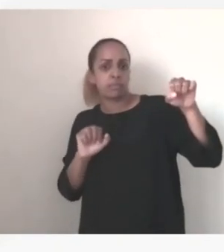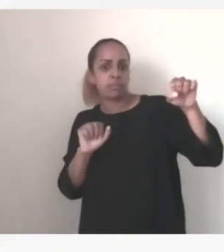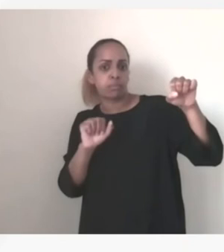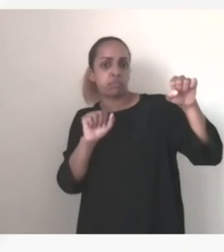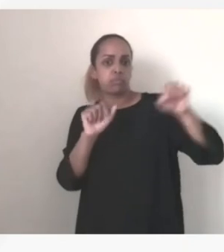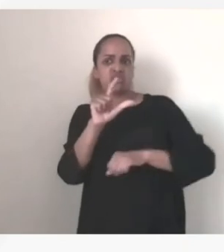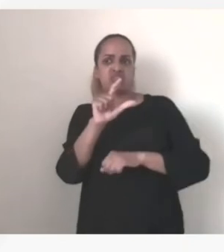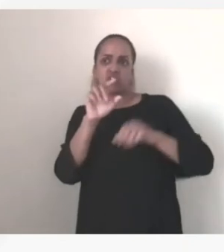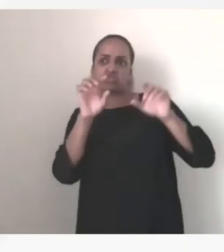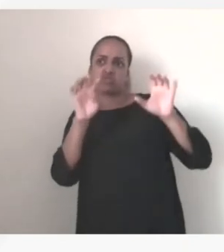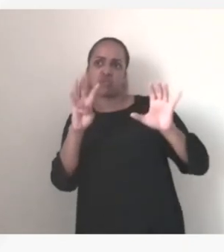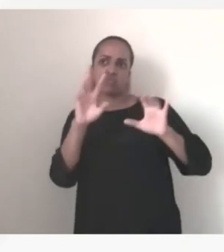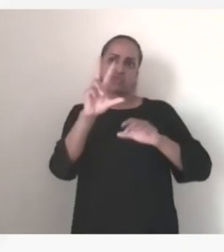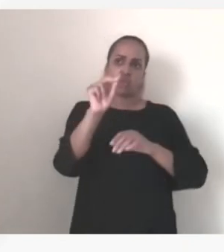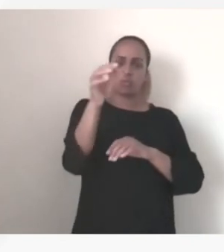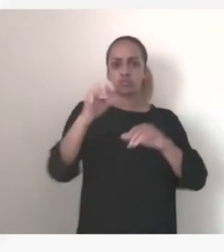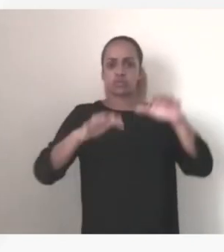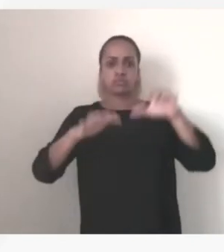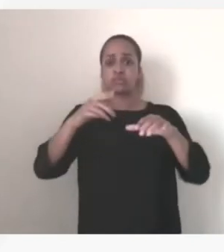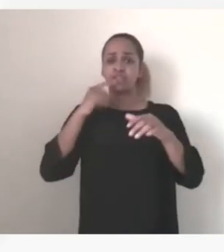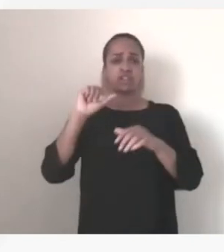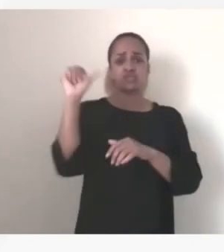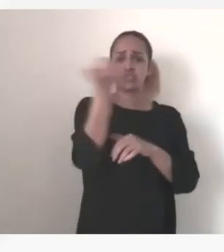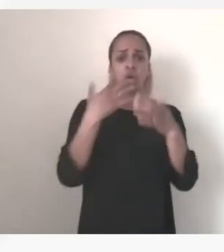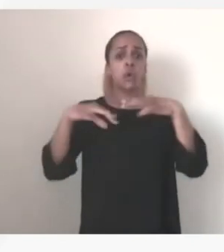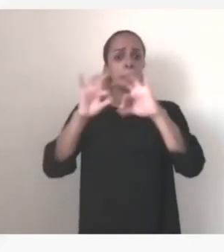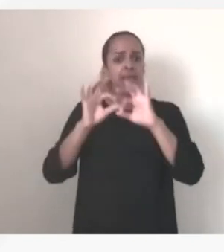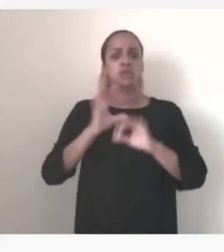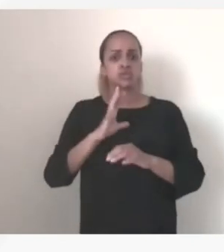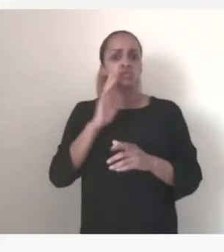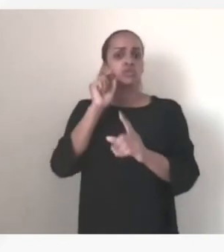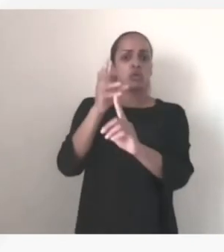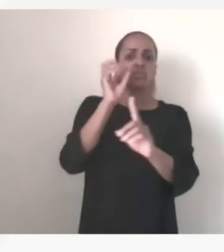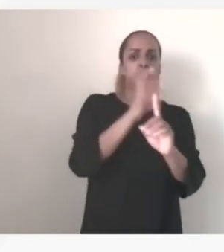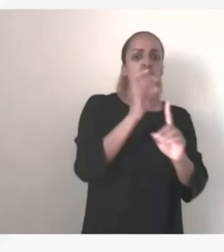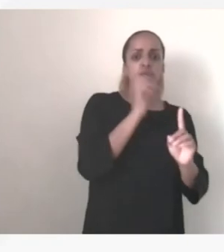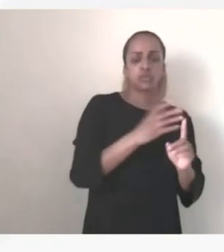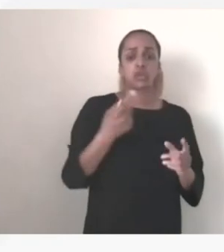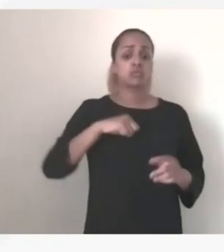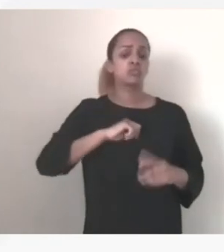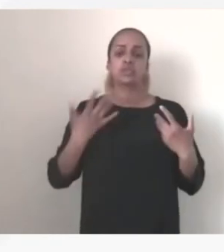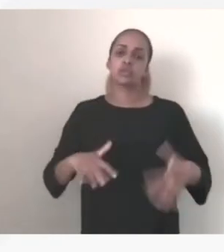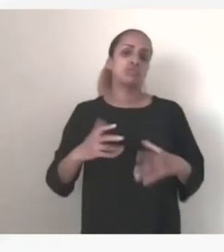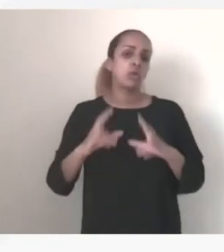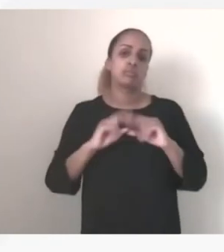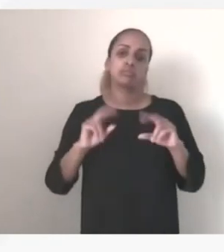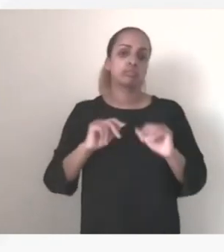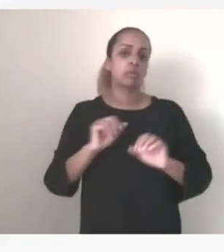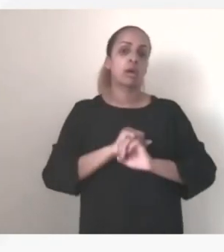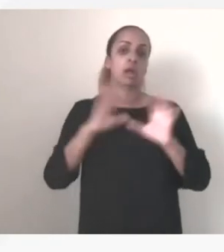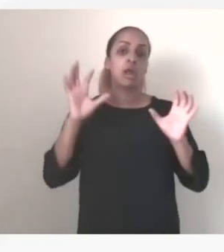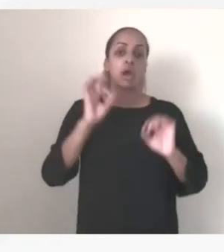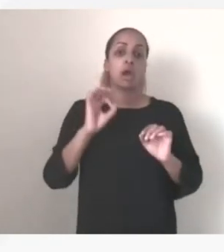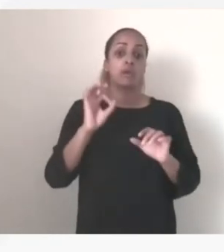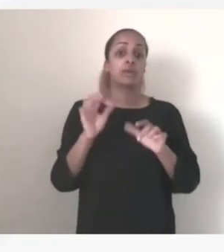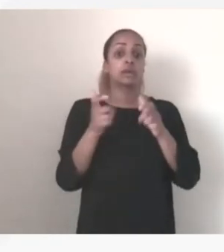importants et dans le cadre du reste de ces discussions on avait déjà évidemment largement évoqué le bouclier cyber et un certain nombre d'états membres